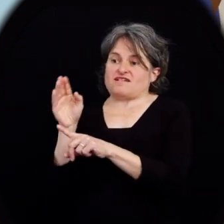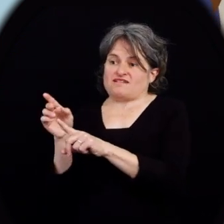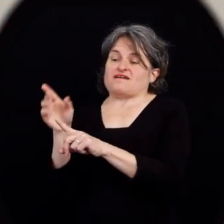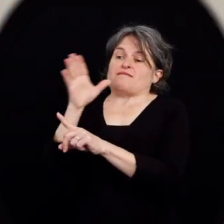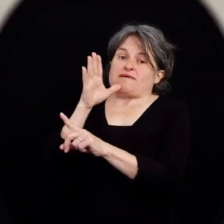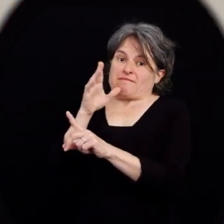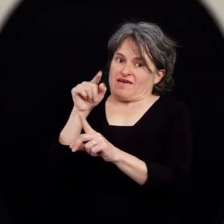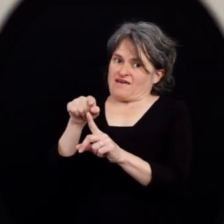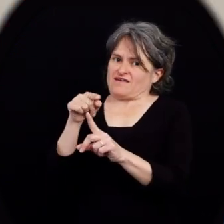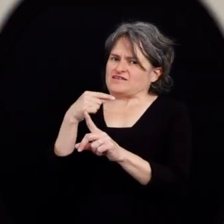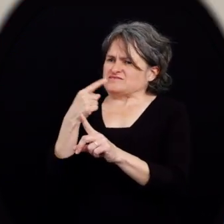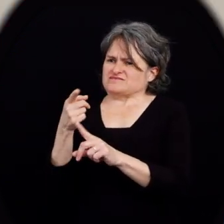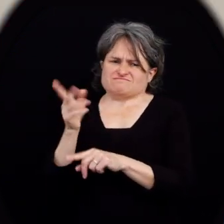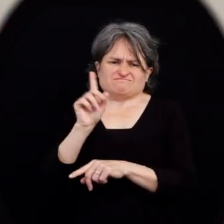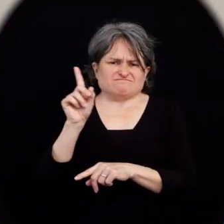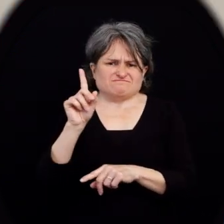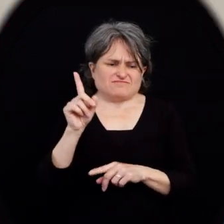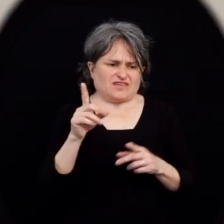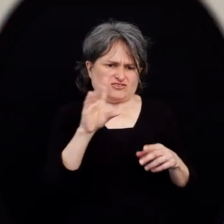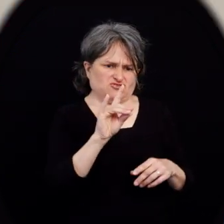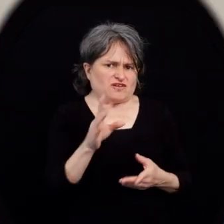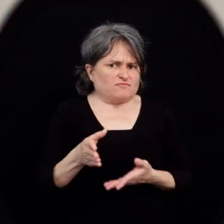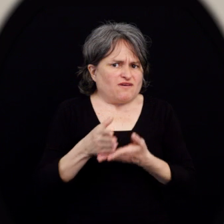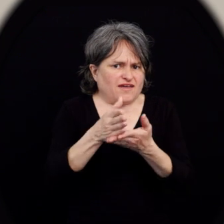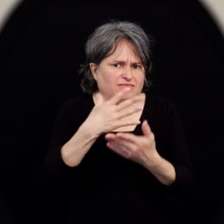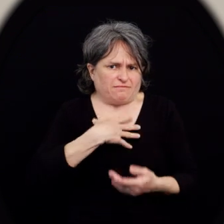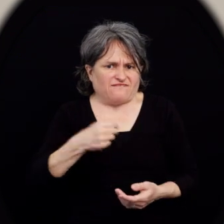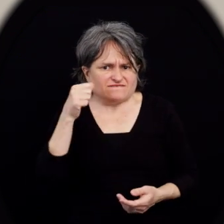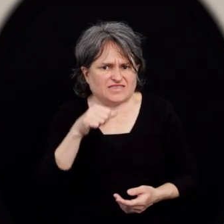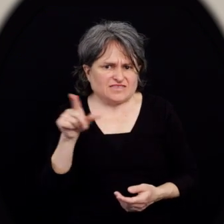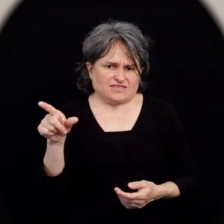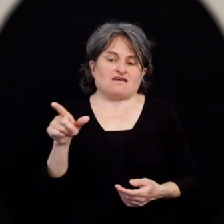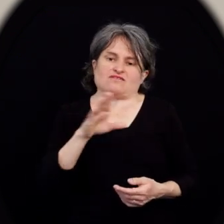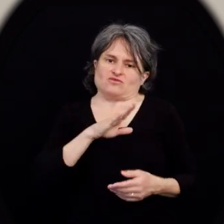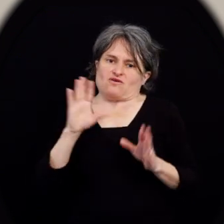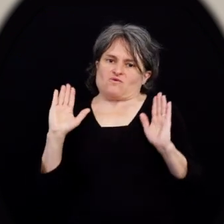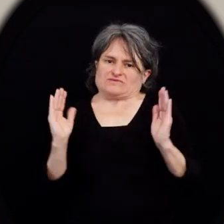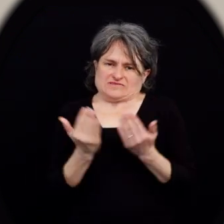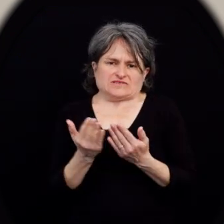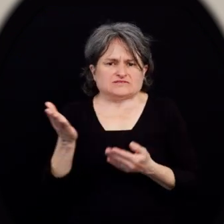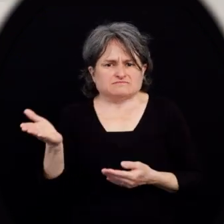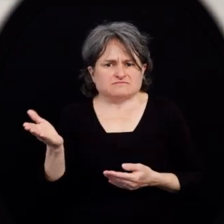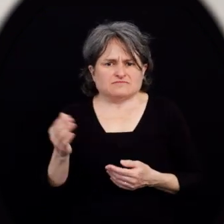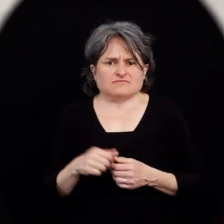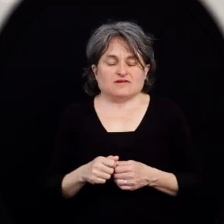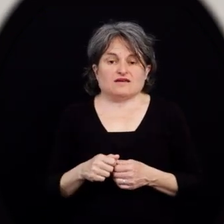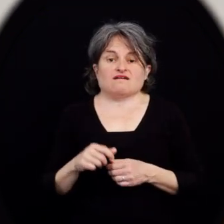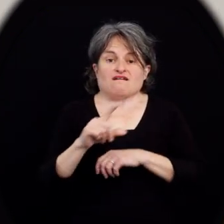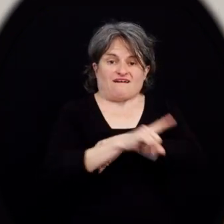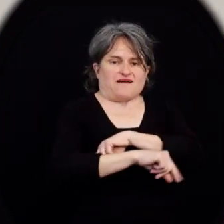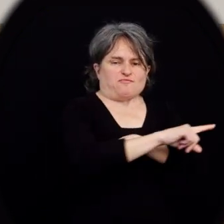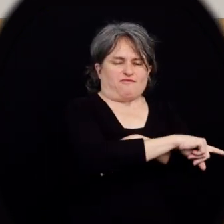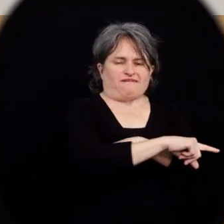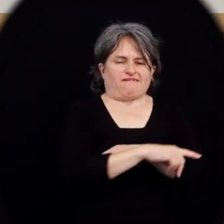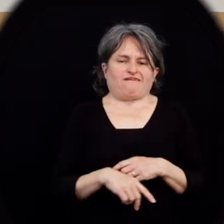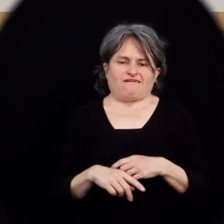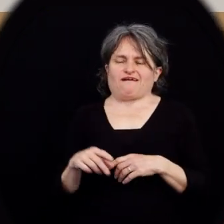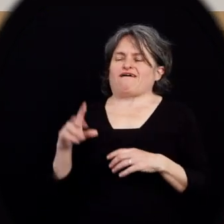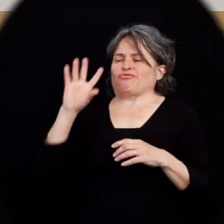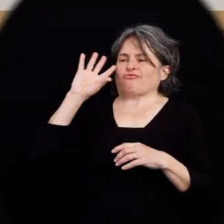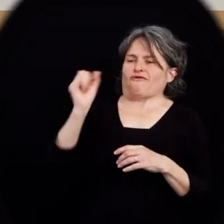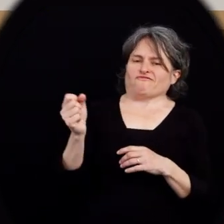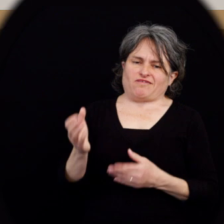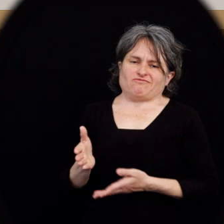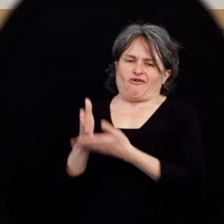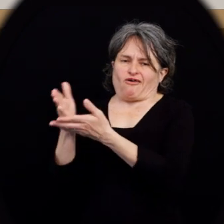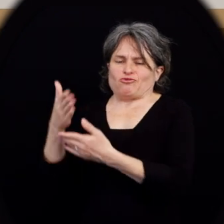La mère de Michelle s'empresse de répondre. C'est un chien d'assistance. Ma fille a un trouble du spectre de l'autisme. L'employé présume donc